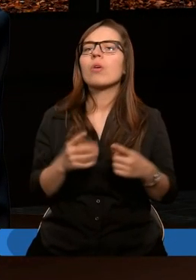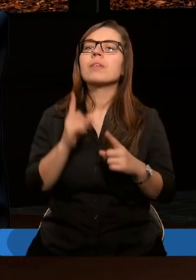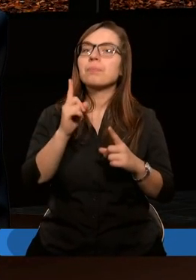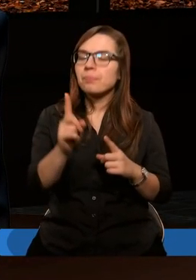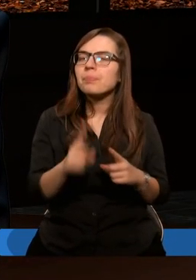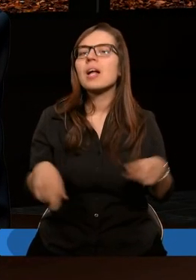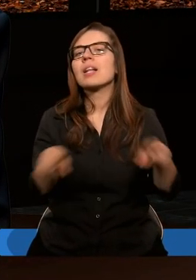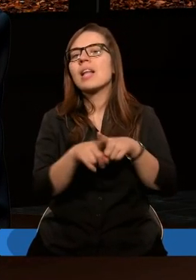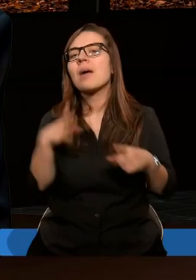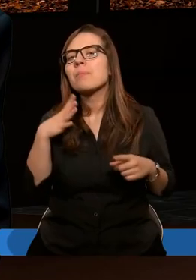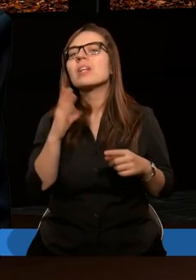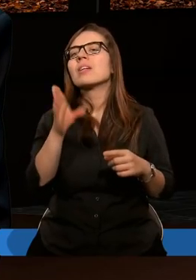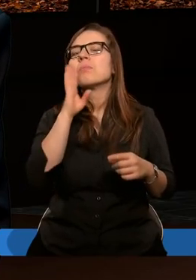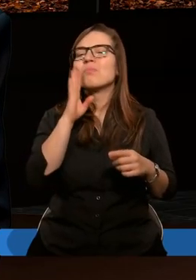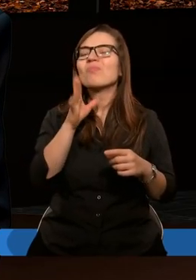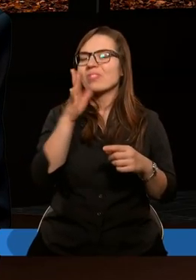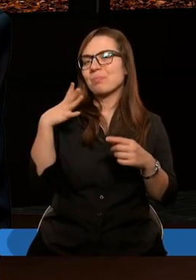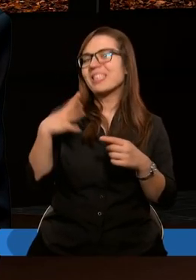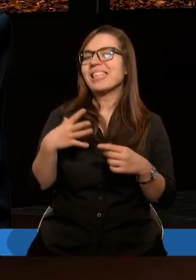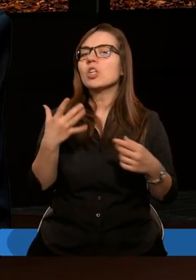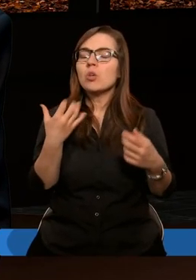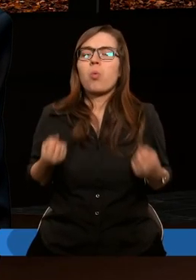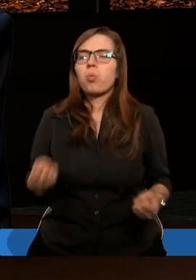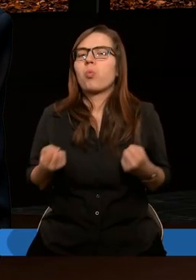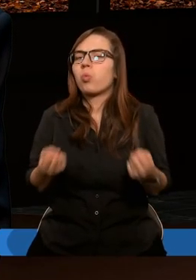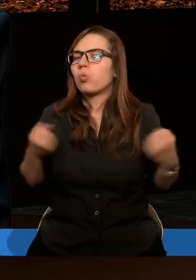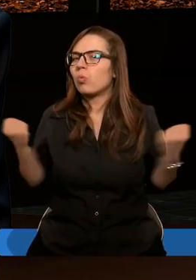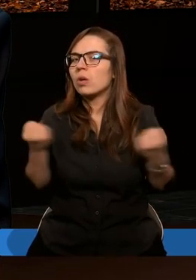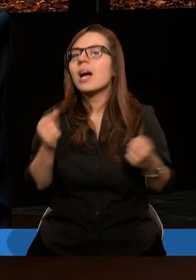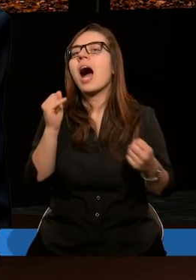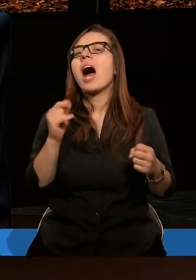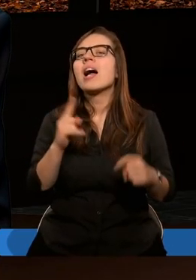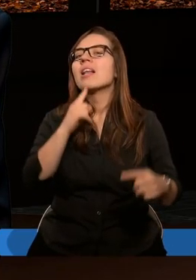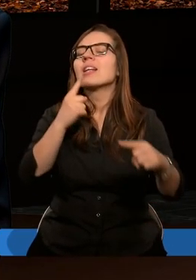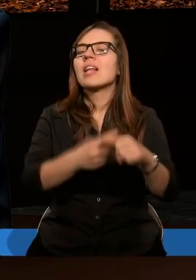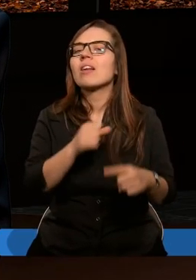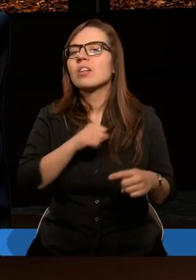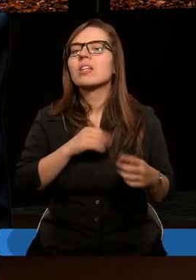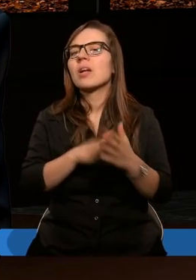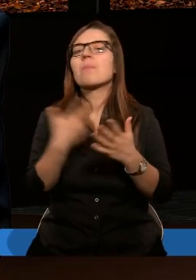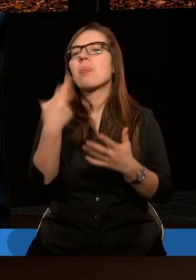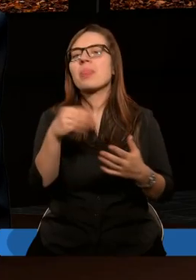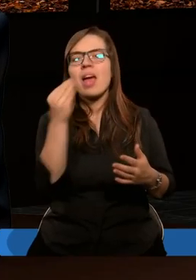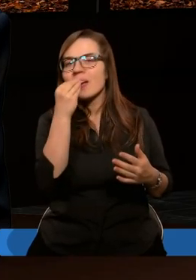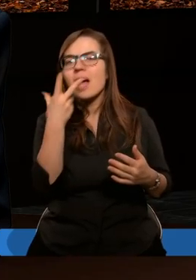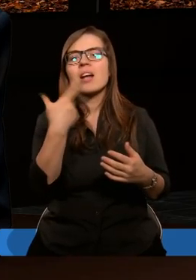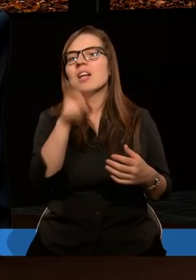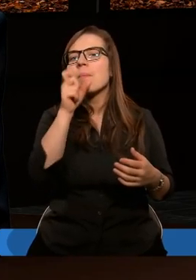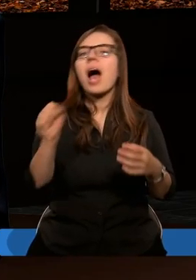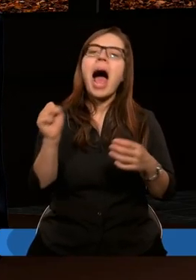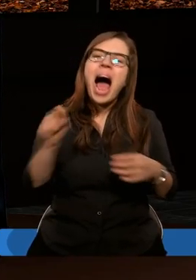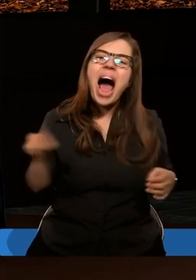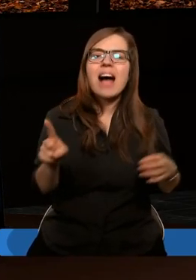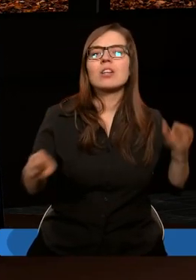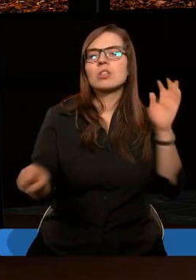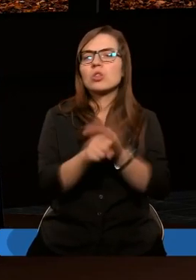Żydzi też byli tak strasznie gorliwi, że decydowali się na przykład nie jeść, nie pić, aż